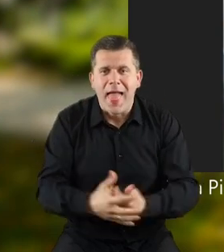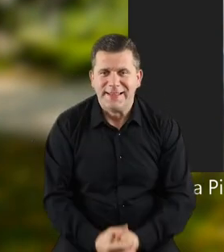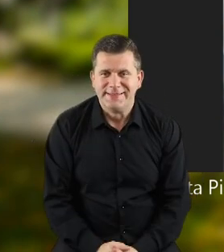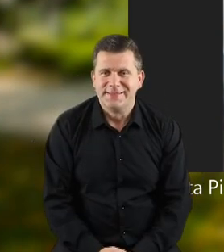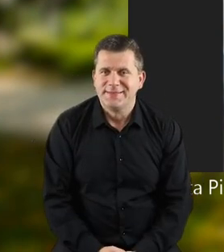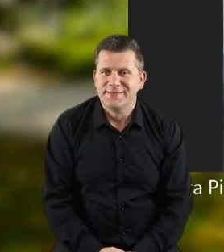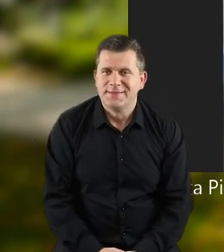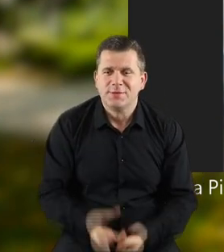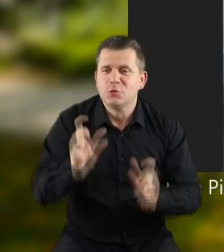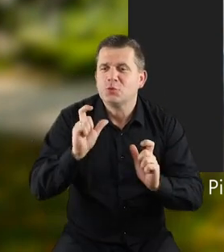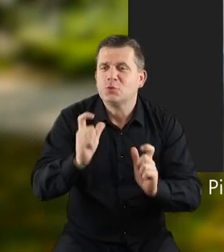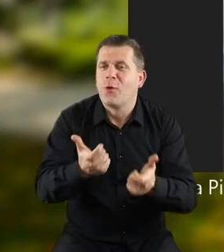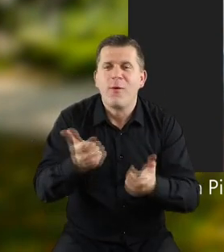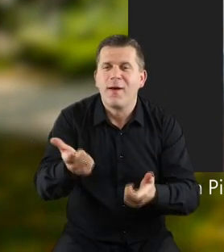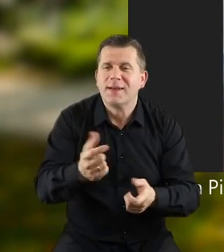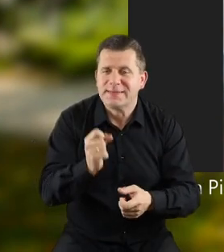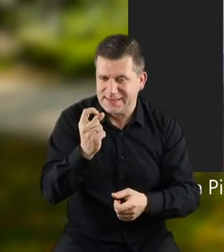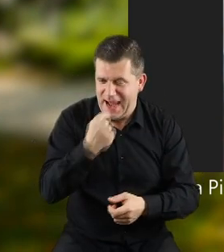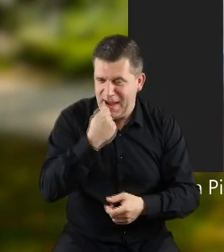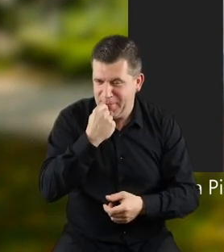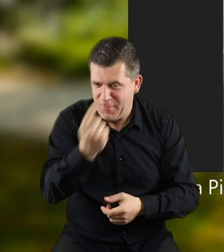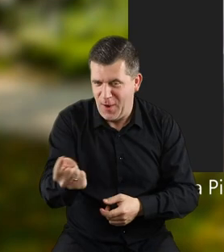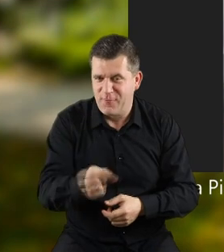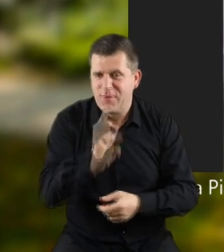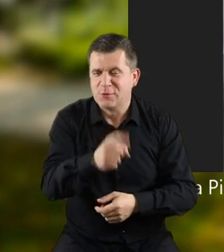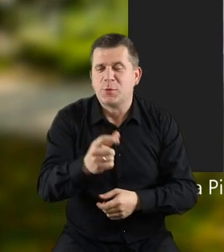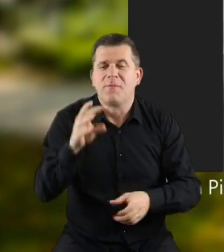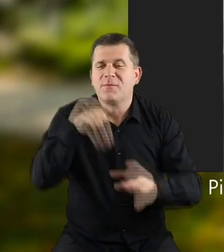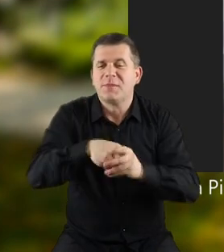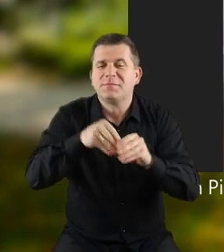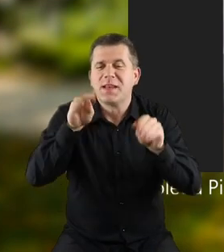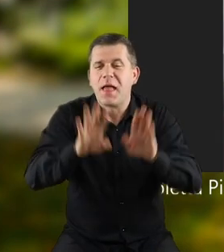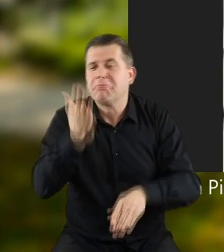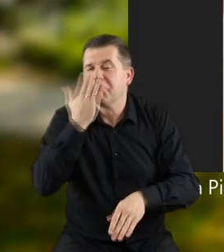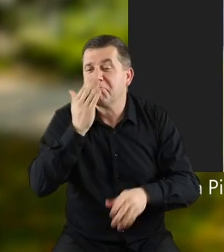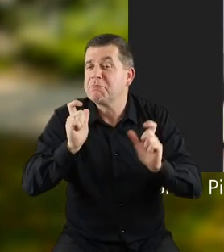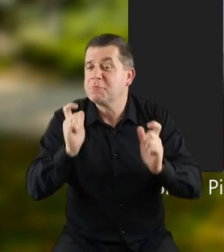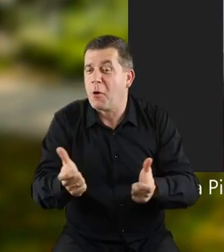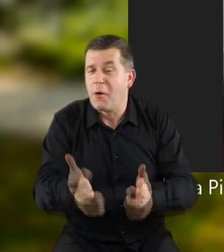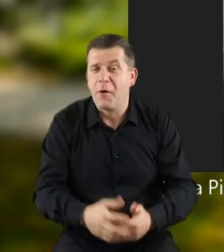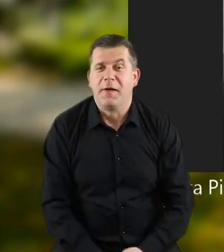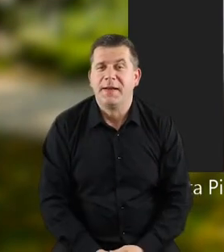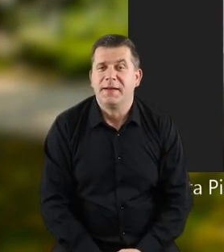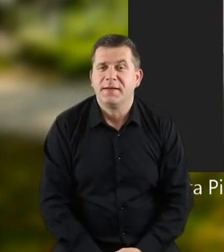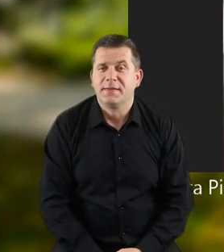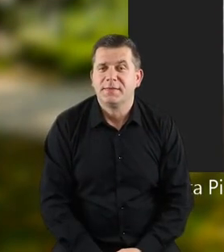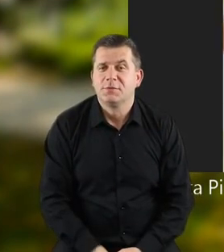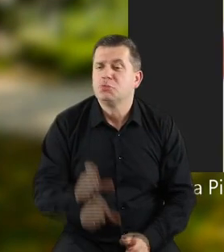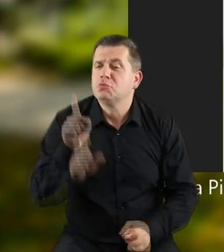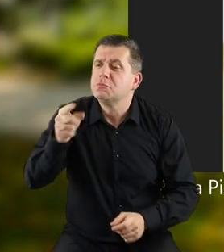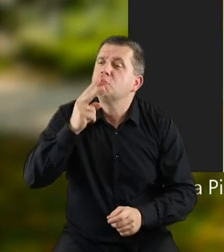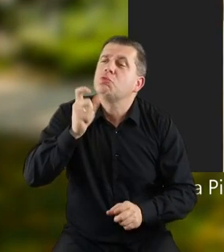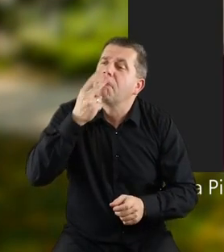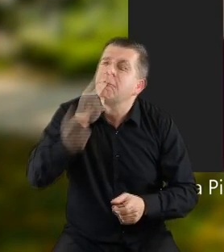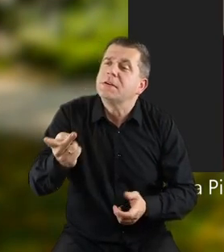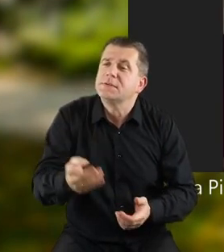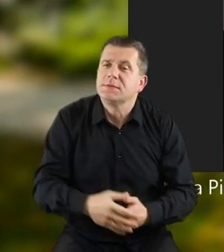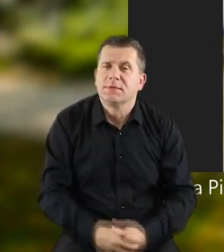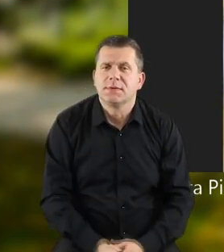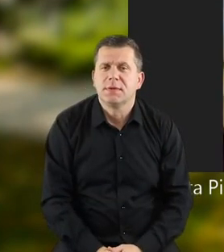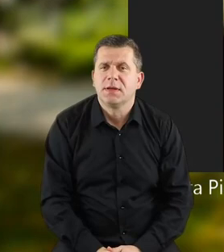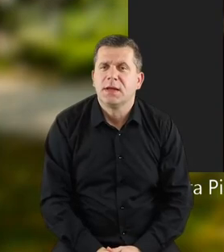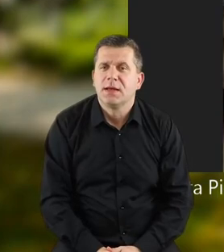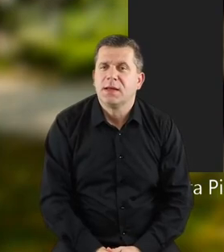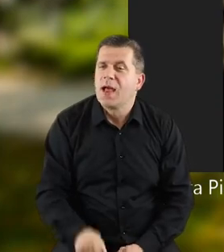Słuchajcie, co tam jest? Zaraz powiemy o tym, co jest w sklepie. Co tam widzisz, kochanie? Wędrowniczku, co tam widzisz?